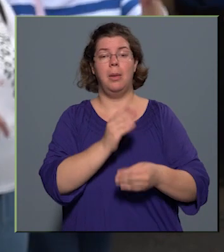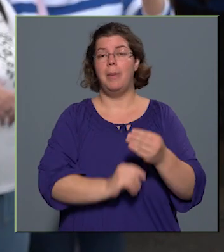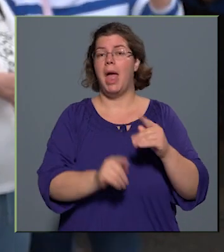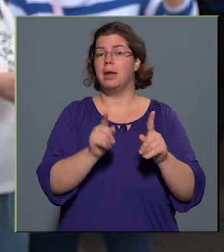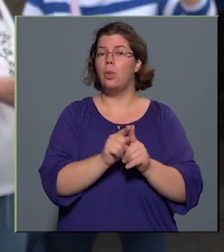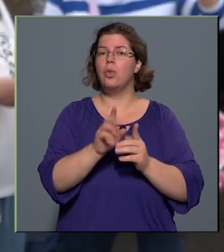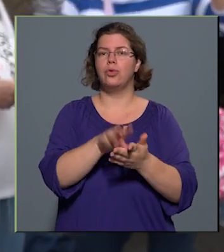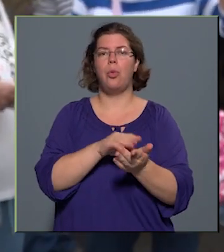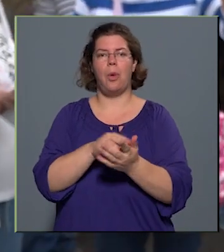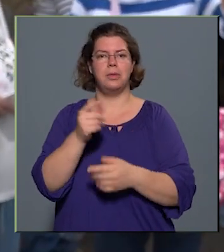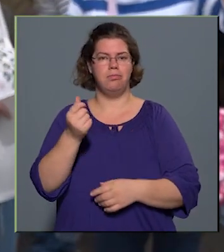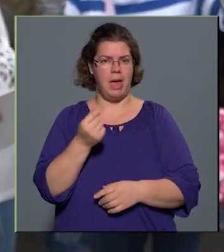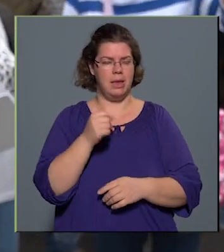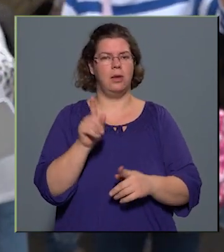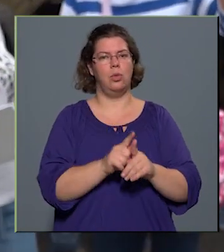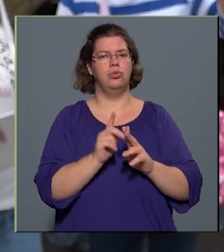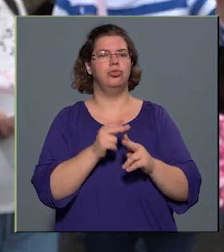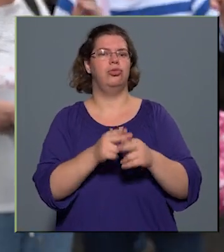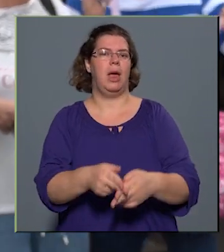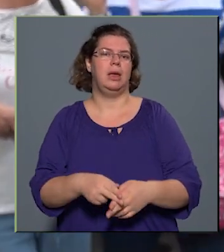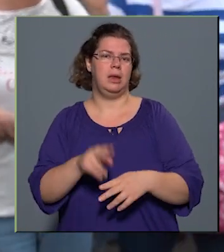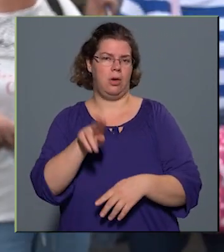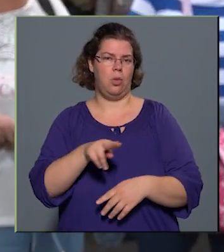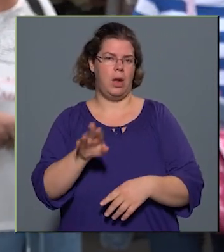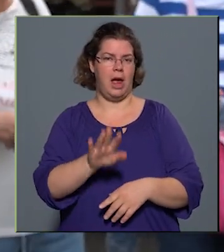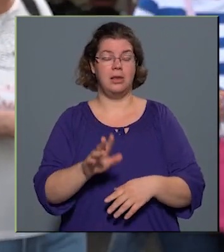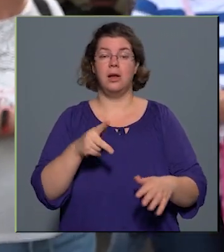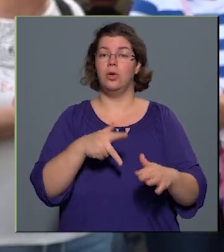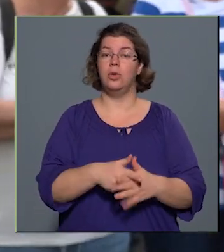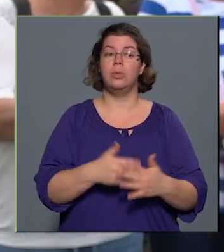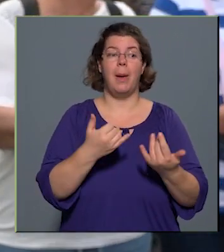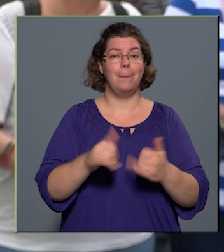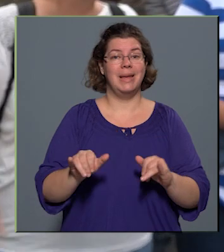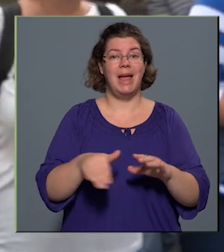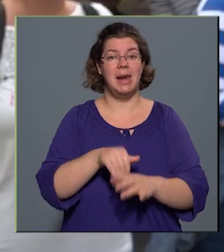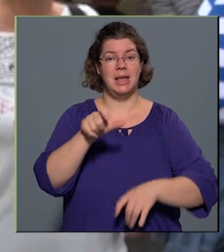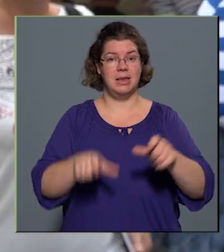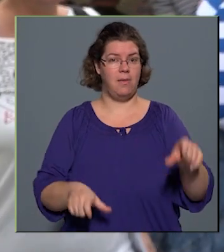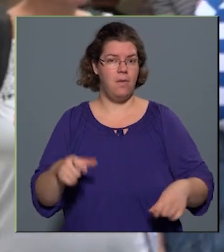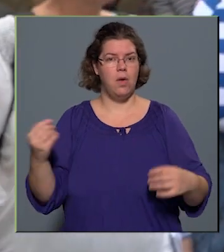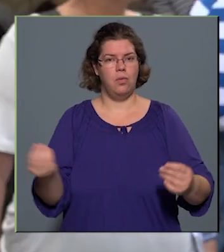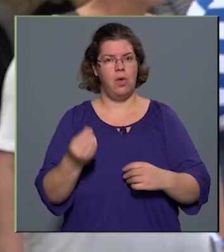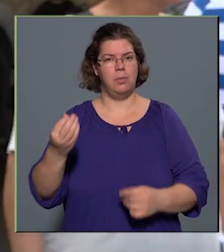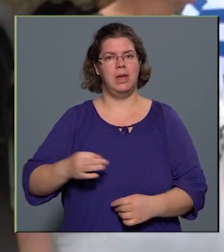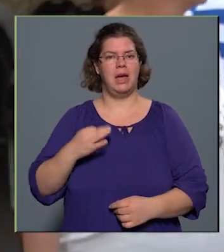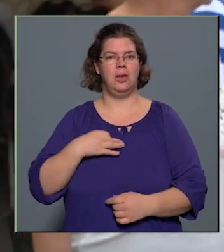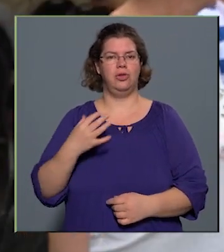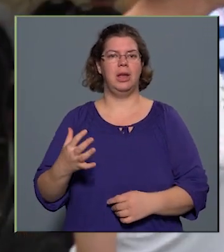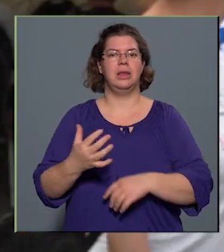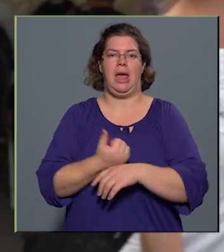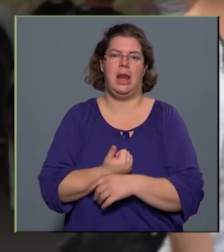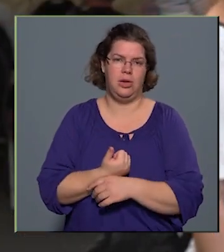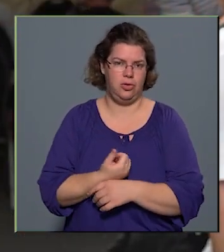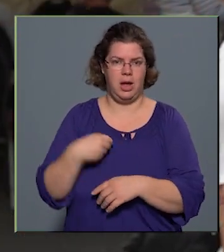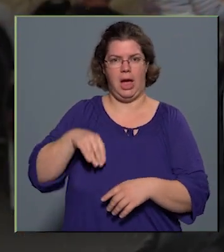úgy gyűjt pénzt, és úgy segít a kórházunknak, hogy közben minden egyes résztvevő az valamilyen egészségnyereséget tehet